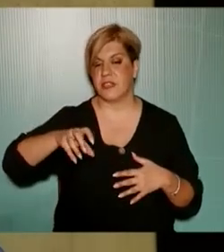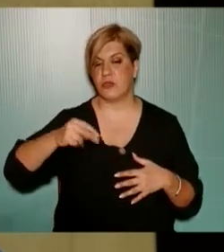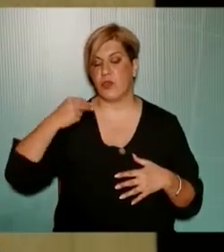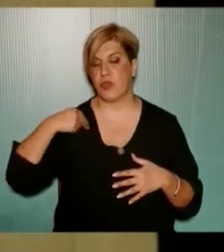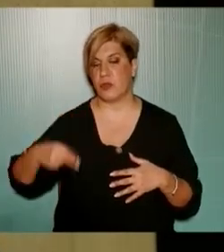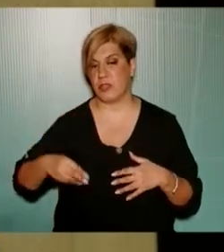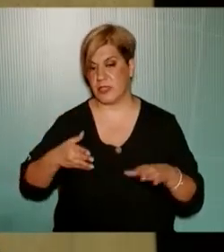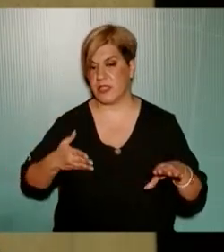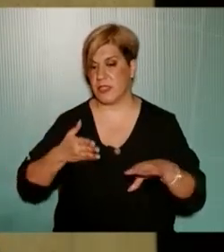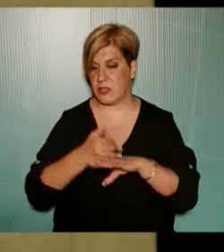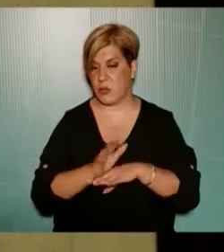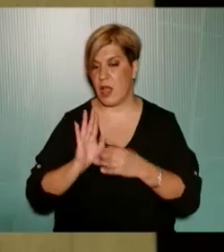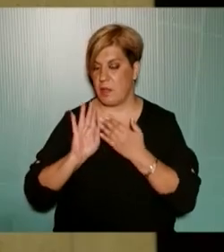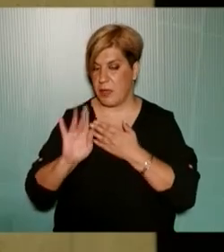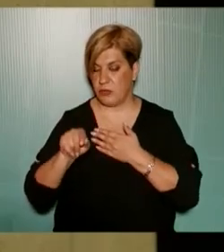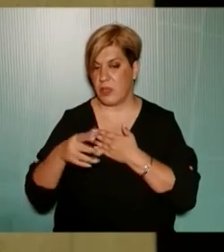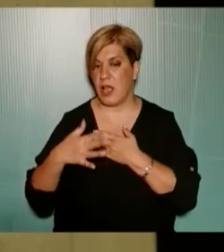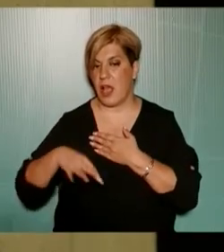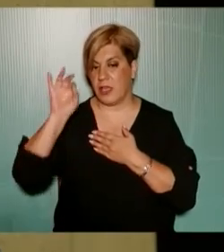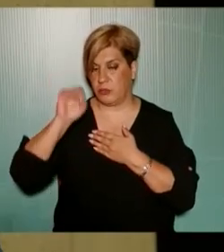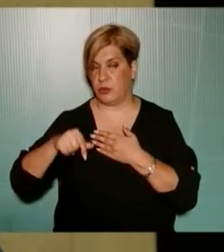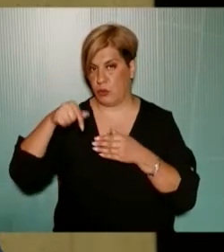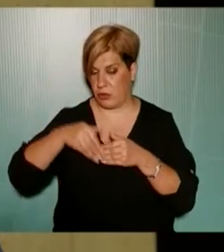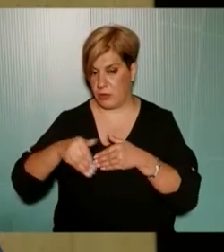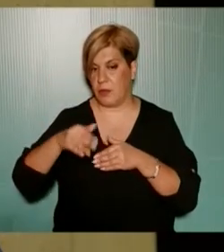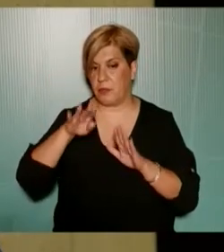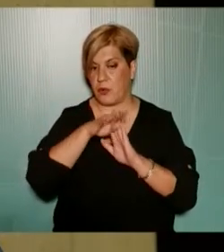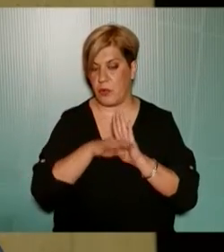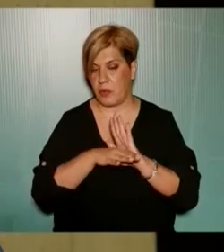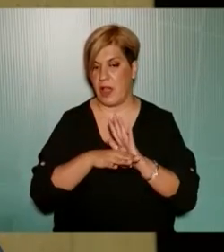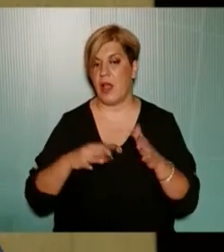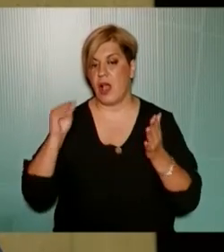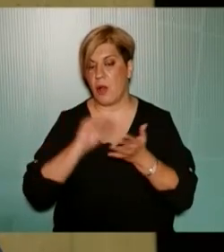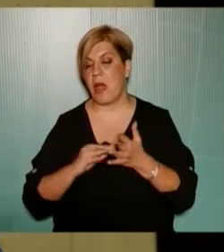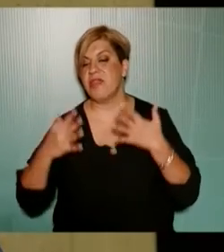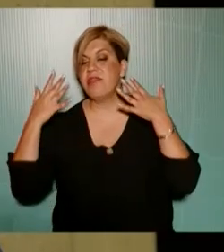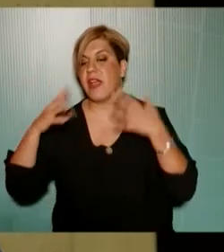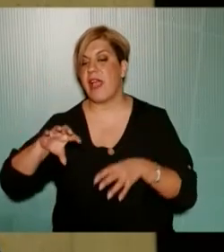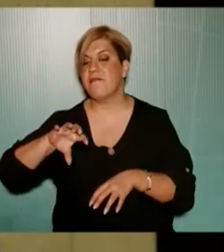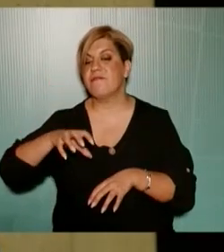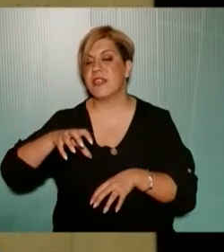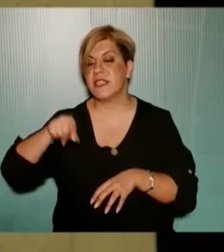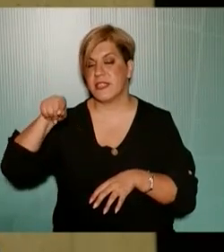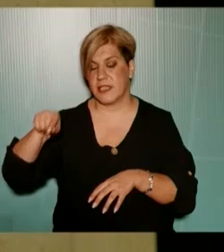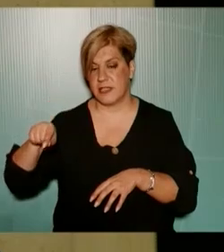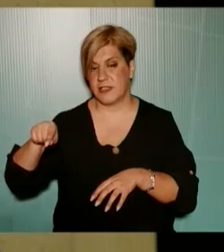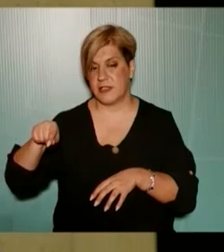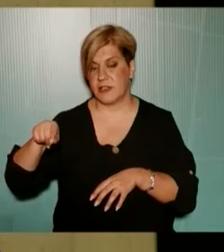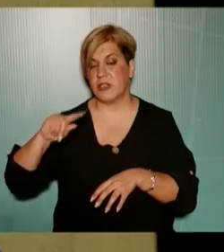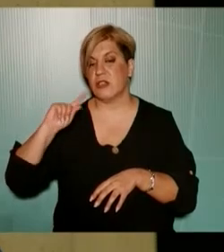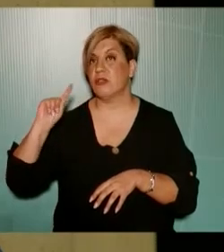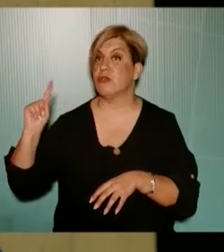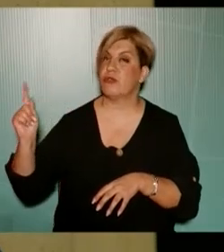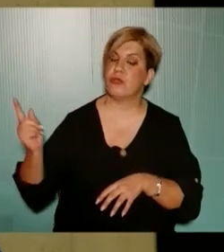Δημαρχείο στην είσοδο απ' έξω και ξεκινούμε τώρα το πρόγραμμα για άλλες δέκα βρύσες οι οποίες θα είναι σε